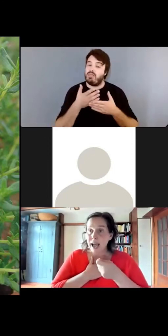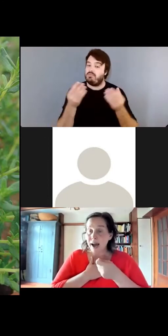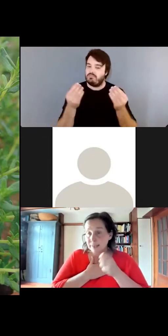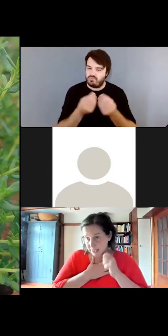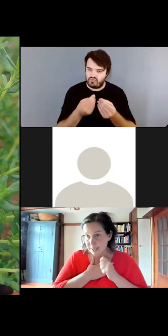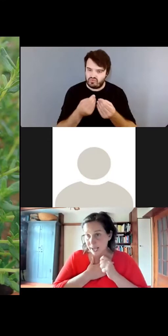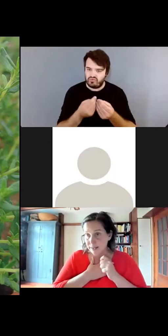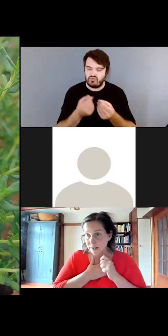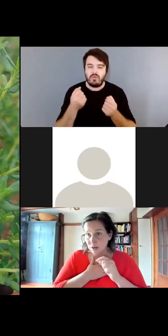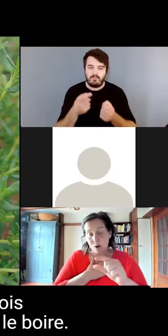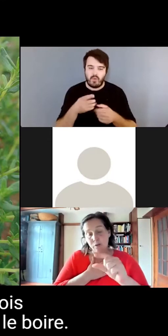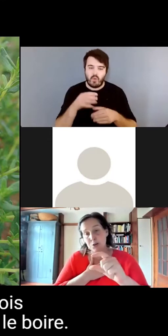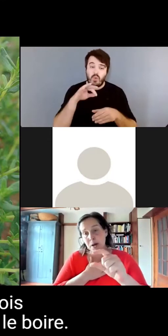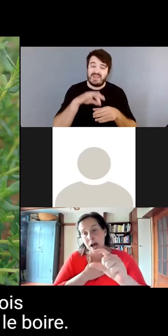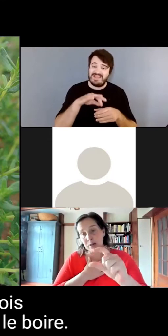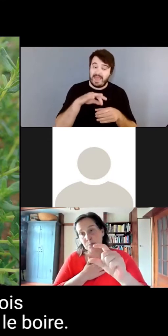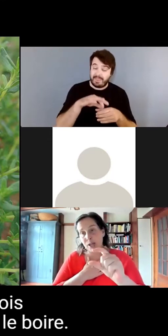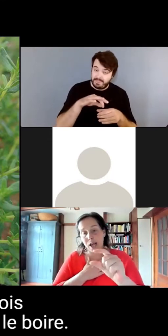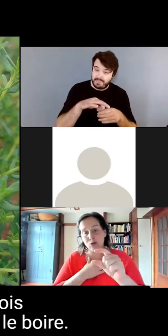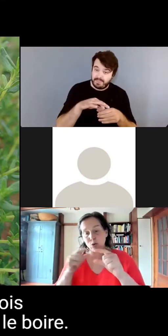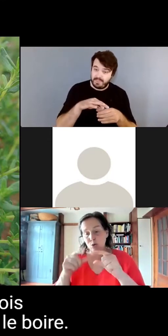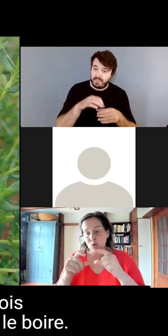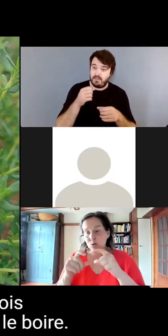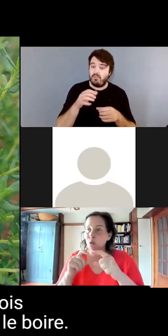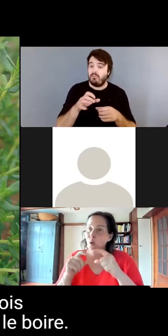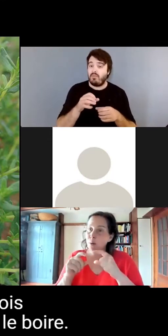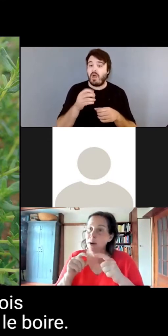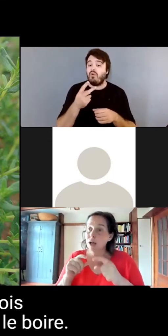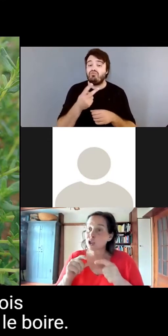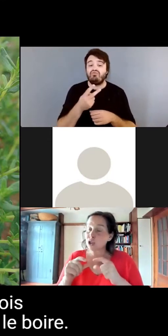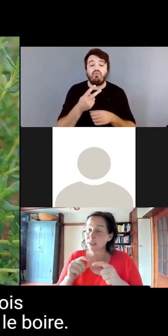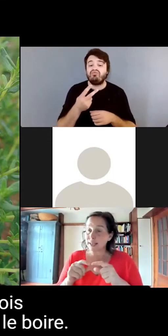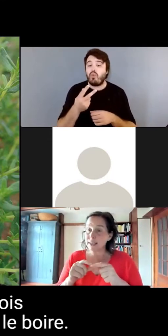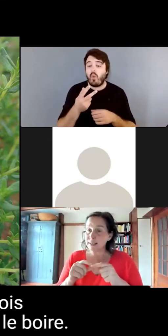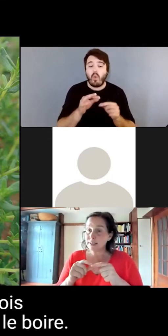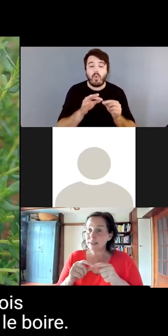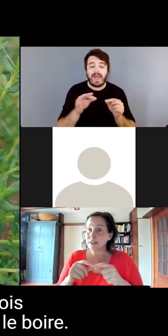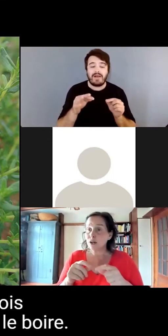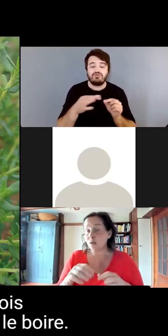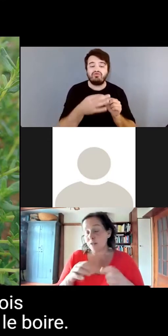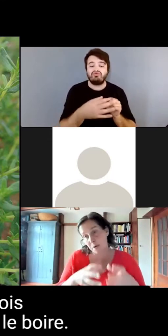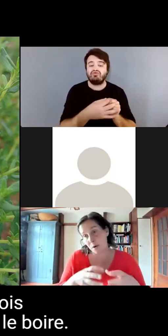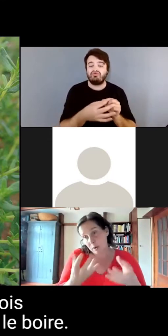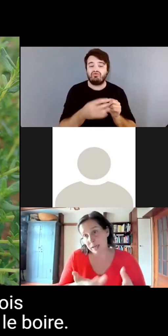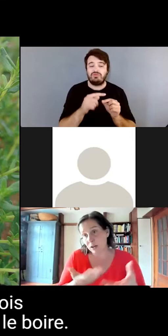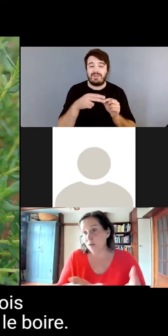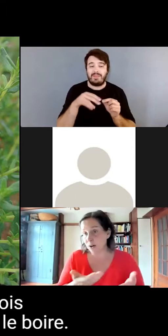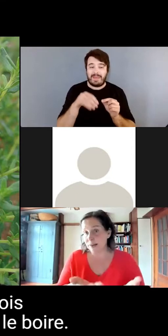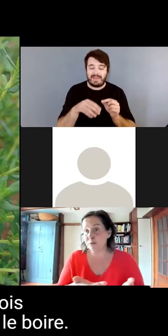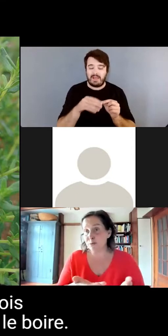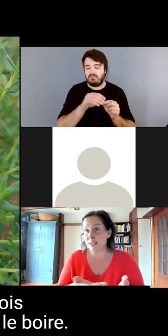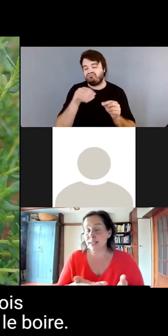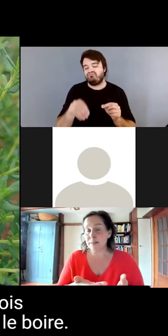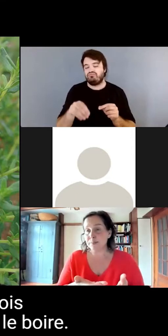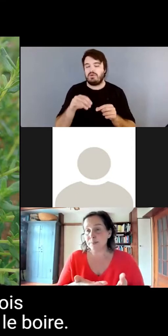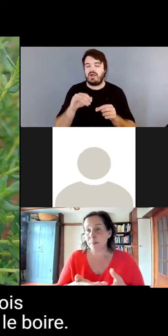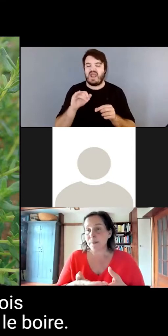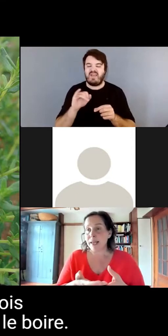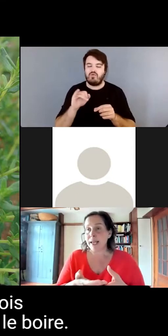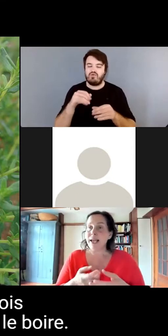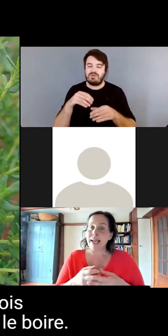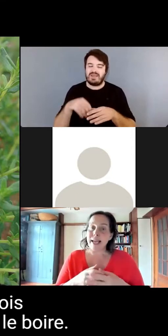en tisane. Donc, on va se prendre peut-être deux, trois branches de thym qu'on va infuser